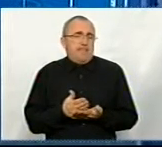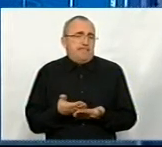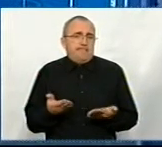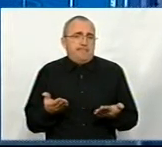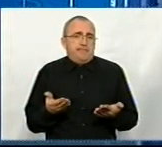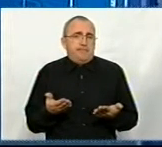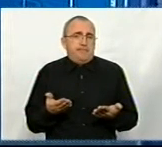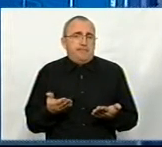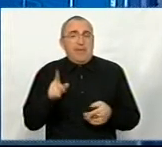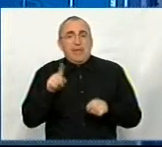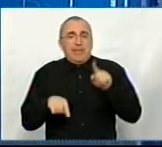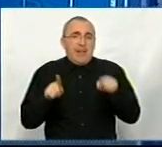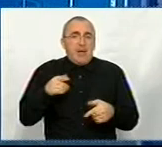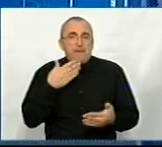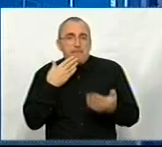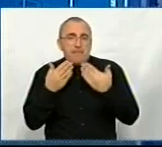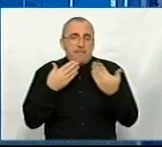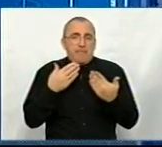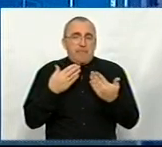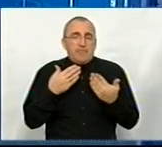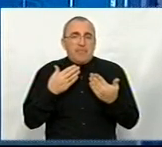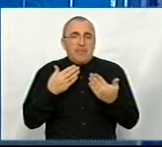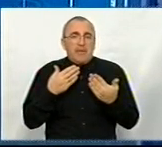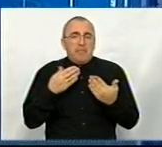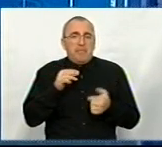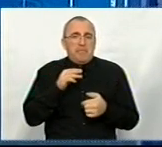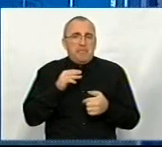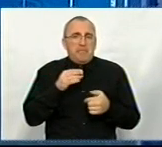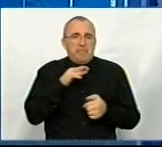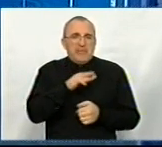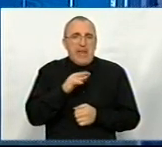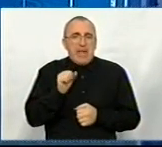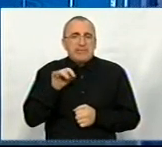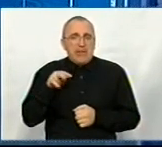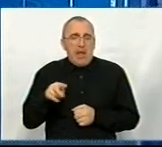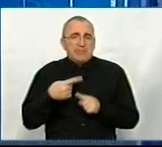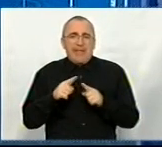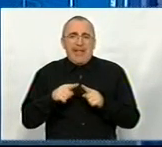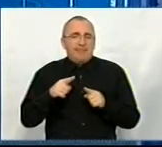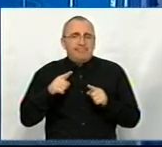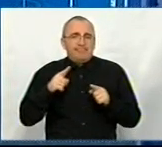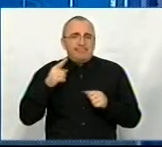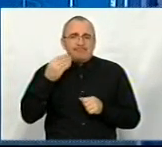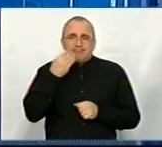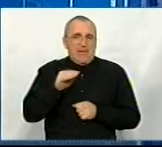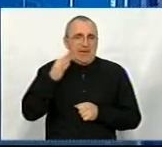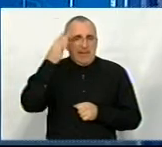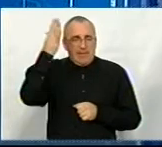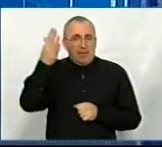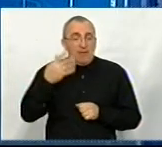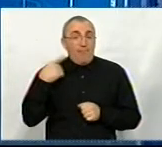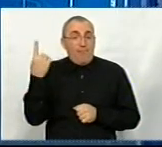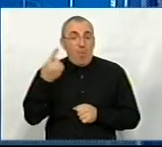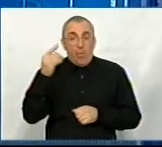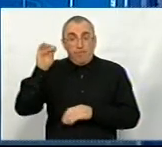Є декілька підходів. Мистецький арсенал – це ідеальне місце для цього. Але, на жаль, в